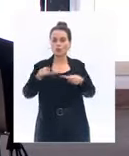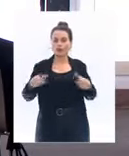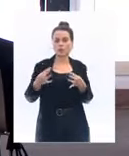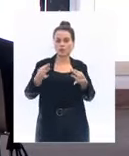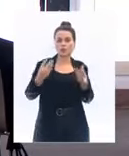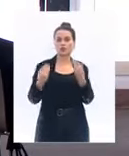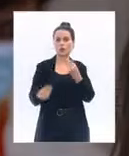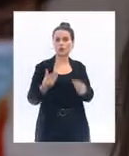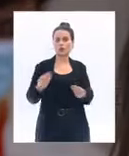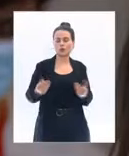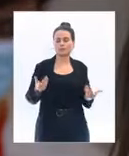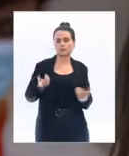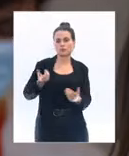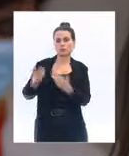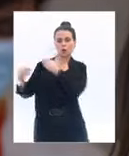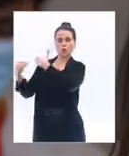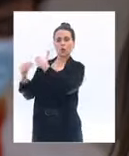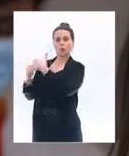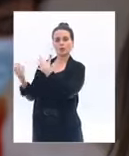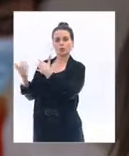sociétés savantes, c'est qu'un masque chirurgical